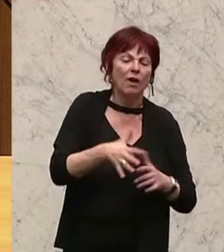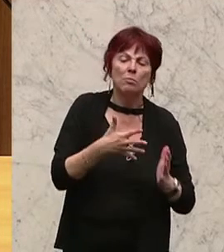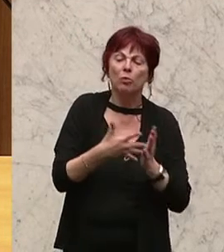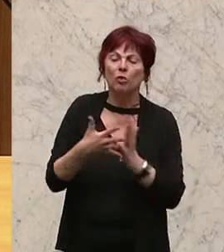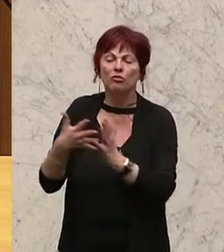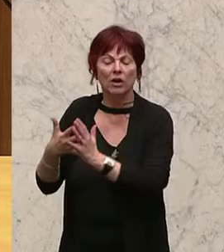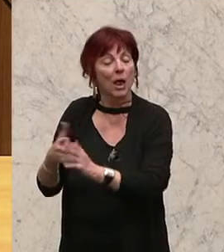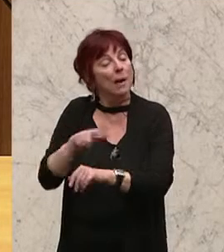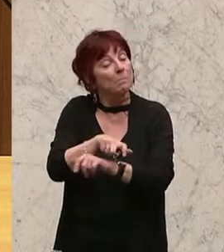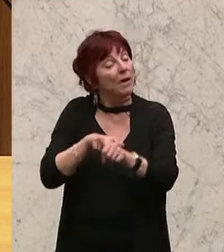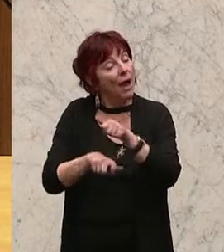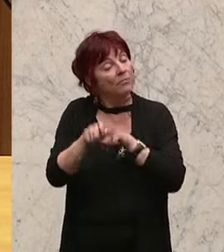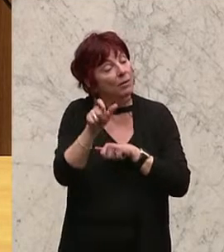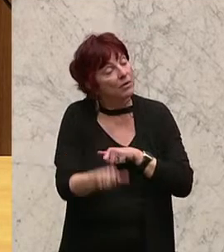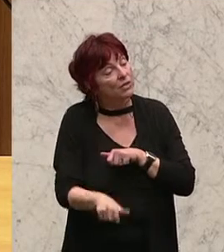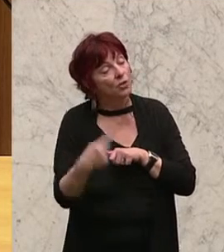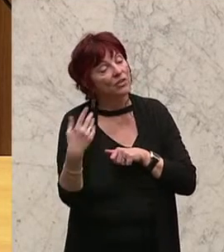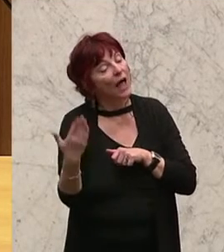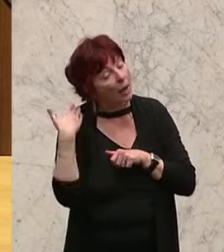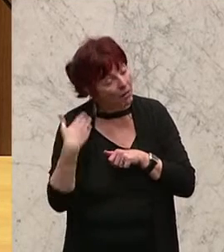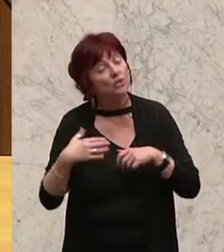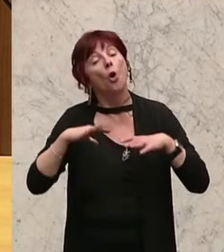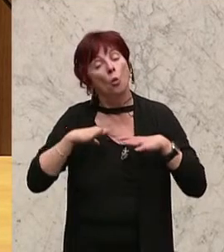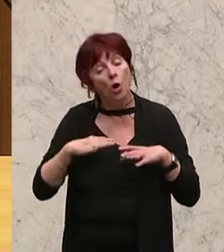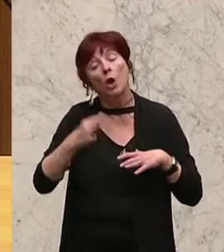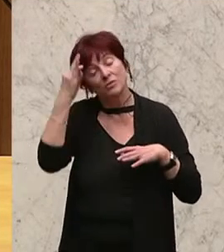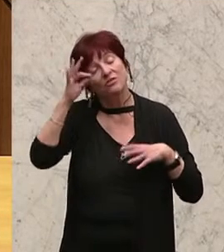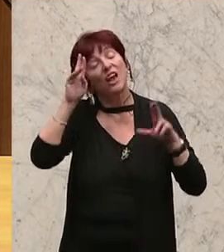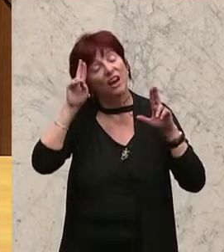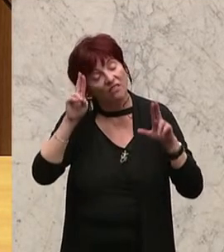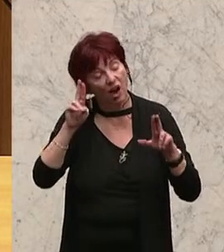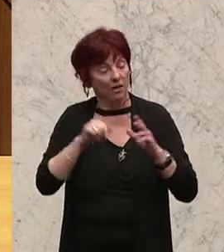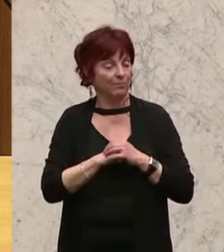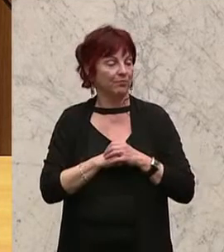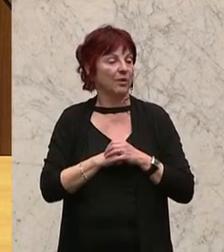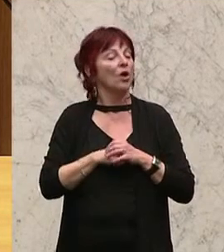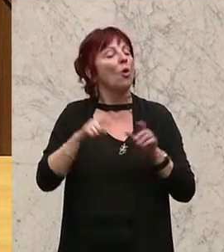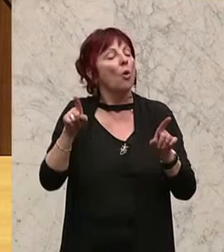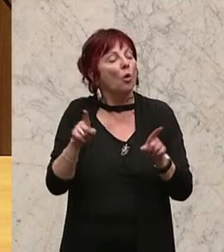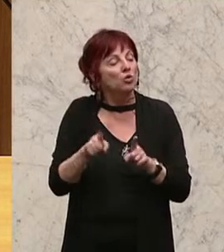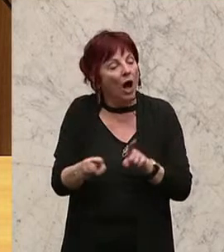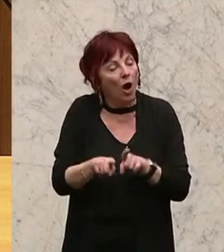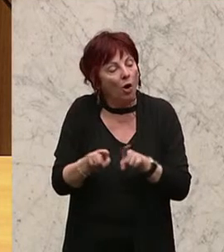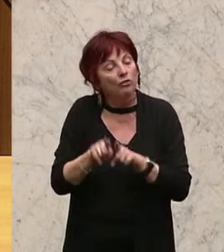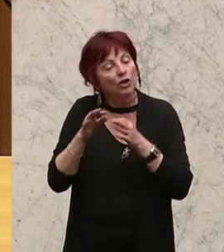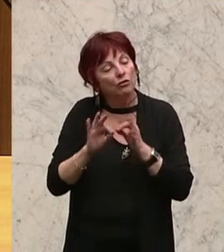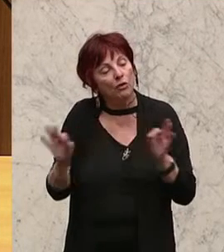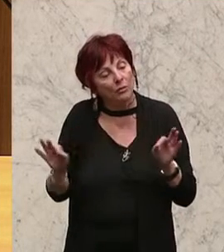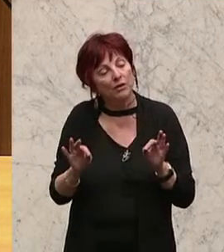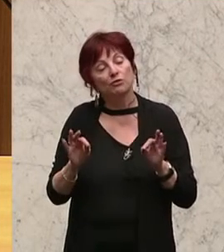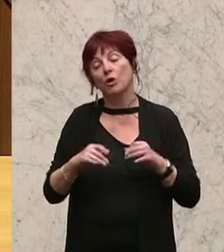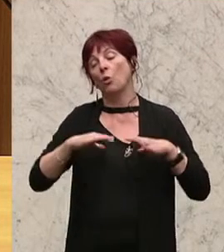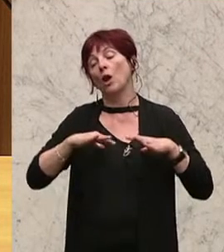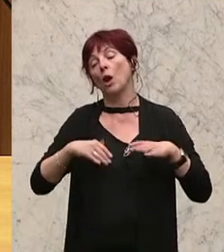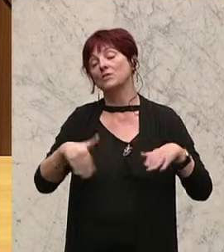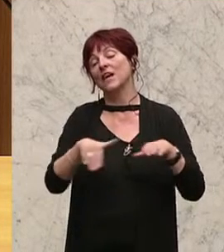der Beamte im fraglichen Zeitraum urlaubsfähig war. Zudem erfolgt bei der Formulierung der Ausschlussgründe für die Urlaubsersatzleistung